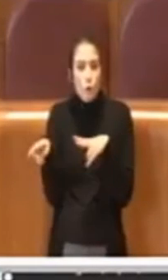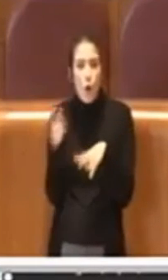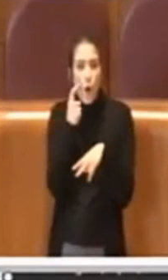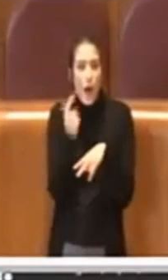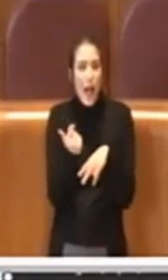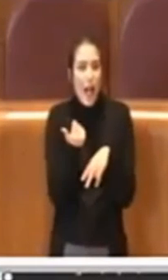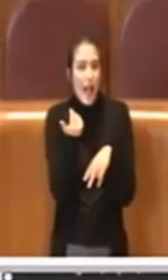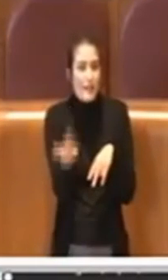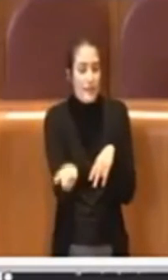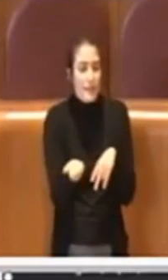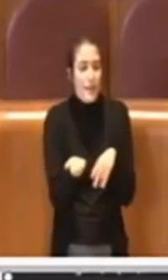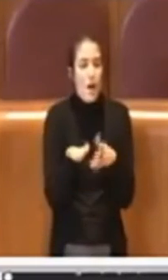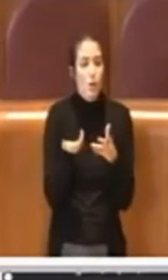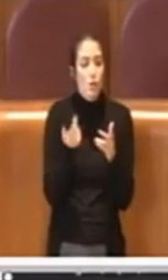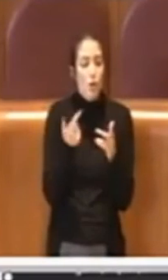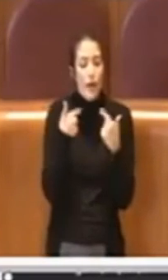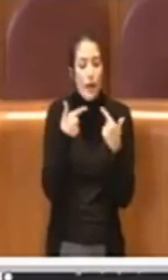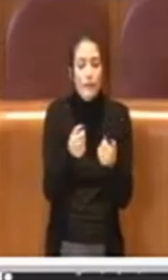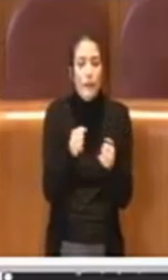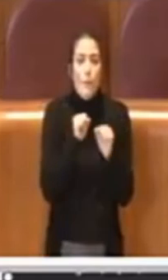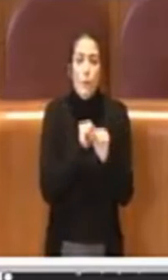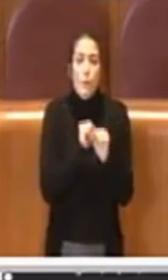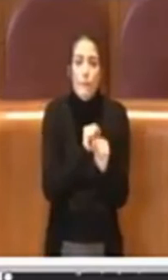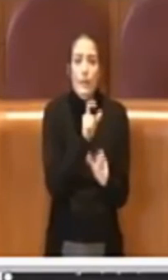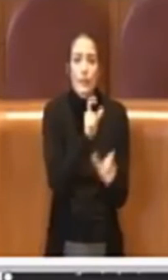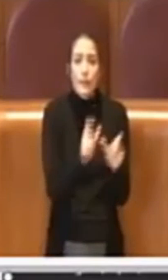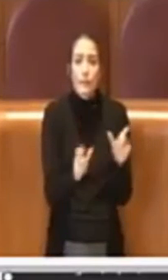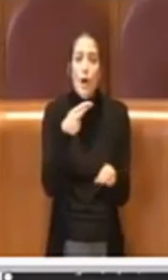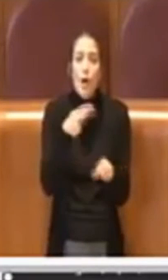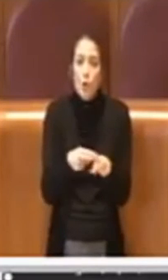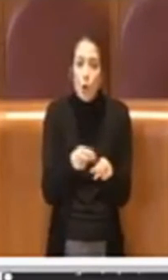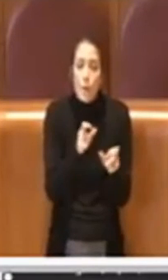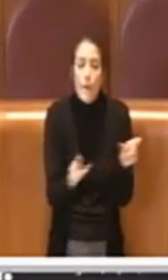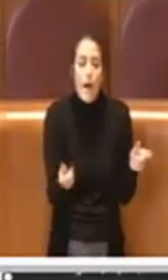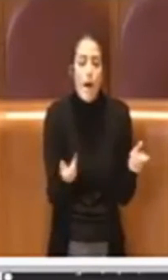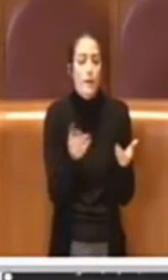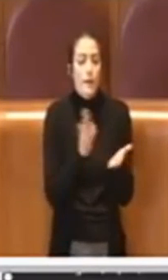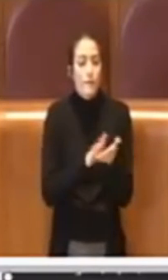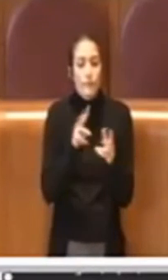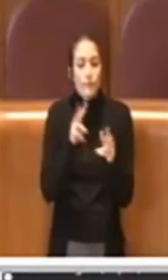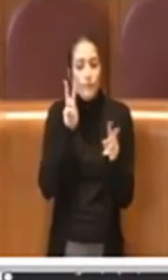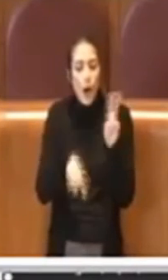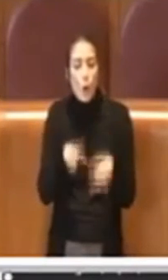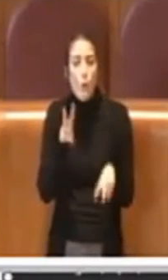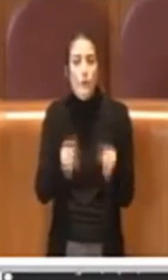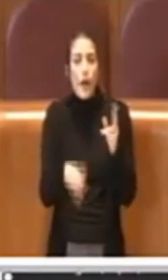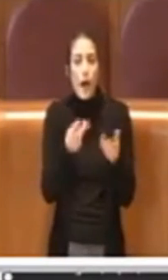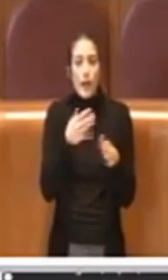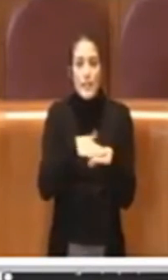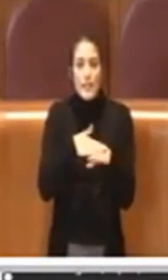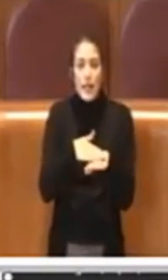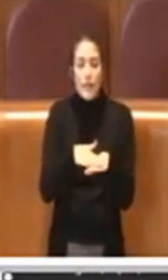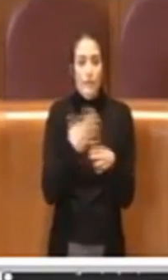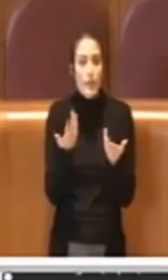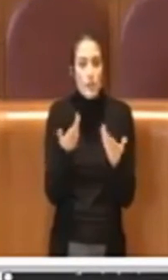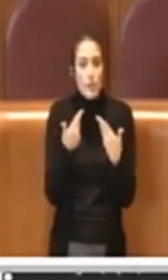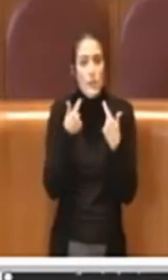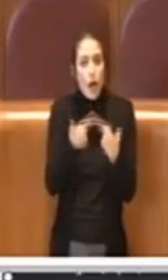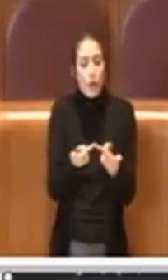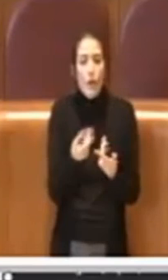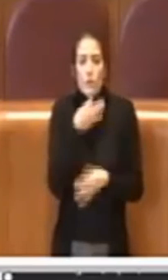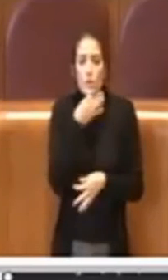permette ai romani di valutare questi servizi che Roma sta dando, alla fine